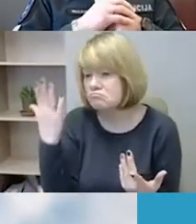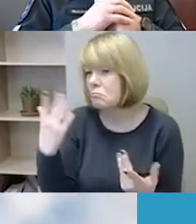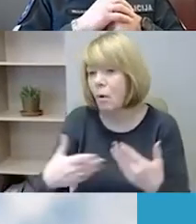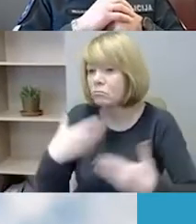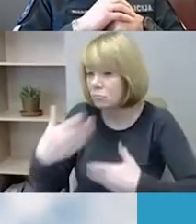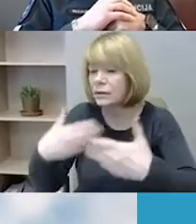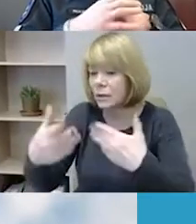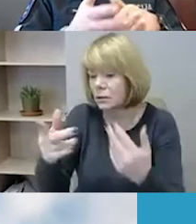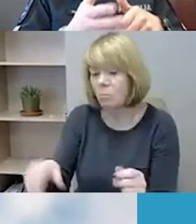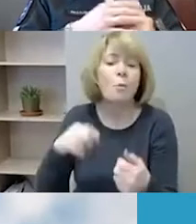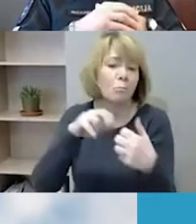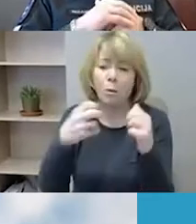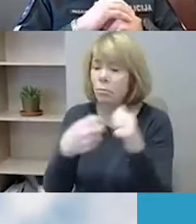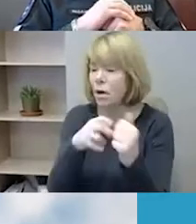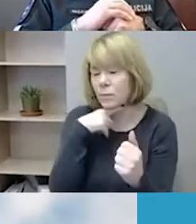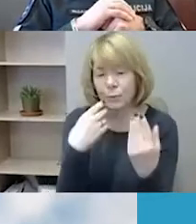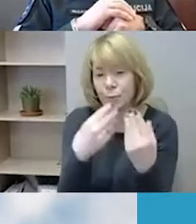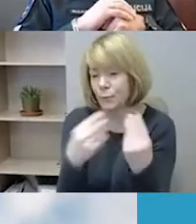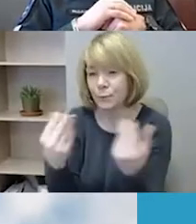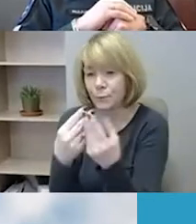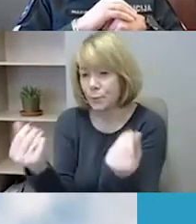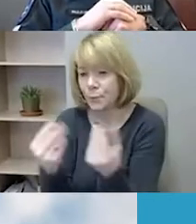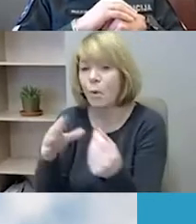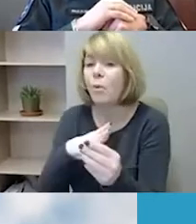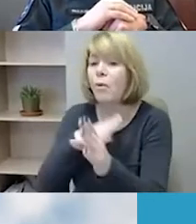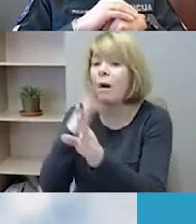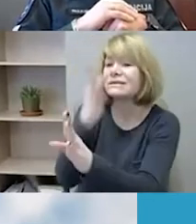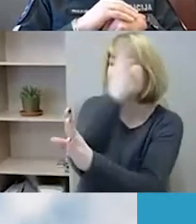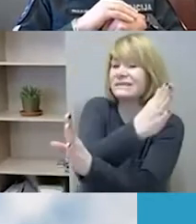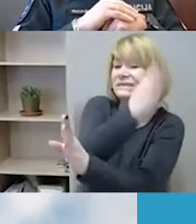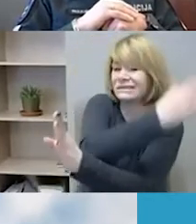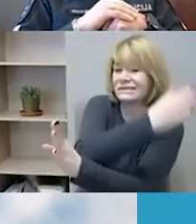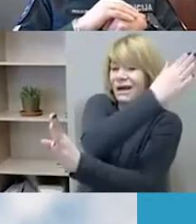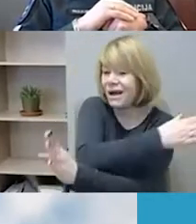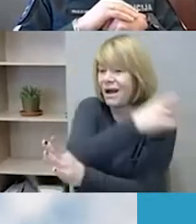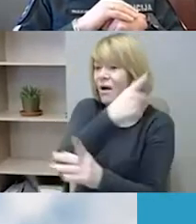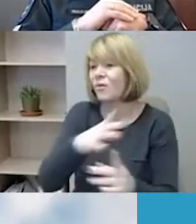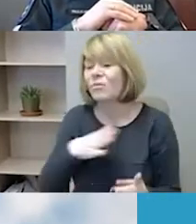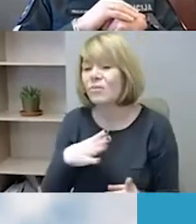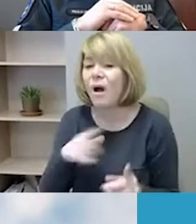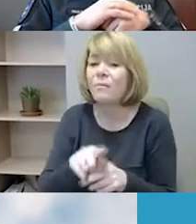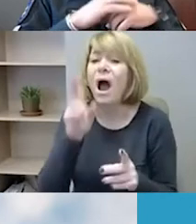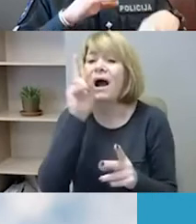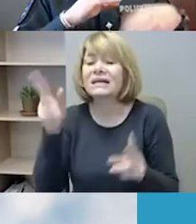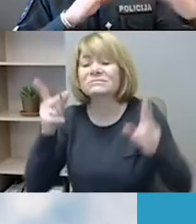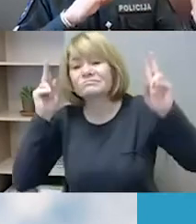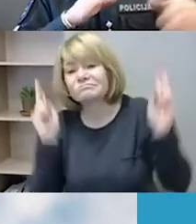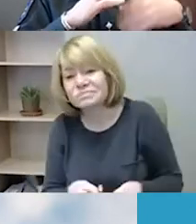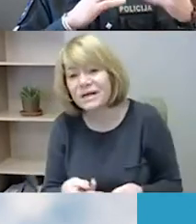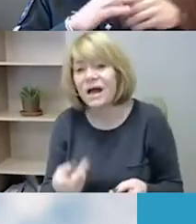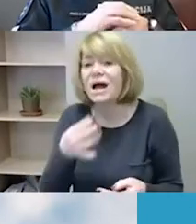daugelį problemų, tokių, kai buvo minėtos prieš tai, kad galbūt kažkur aukos paminėjo, kad pritruko